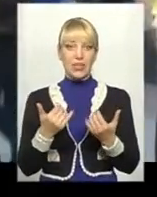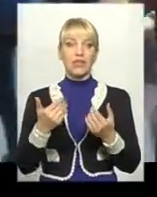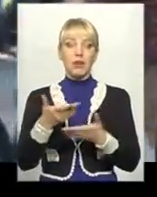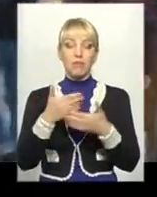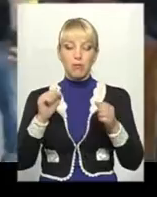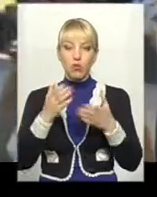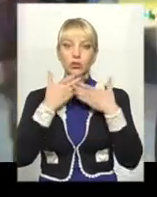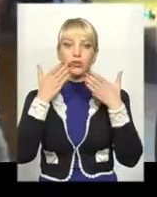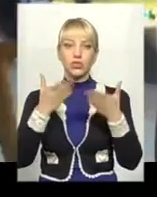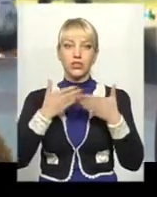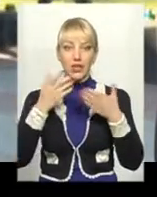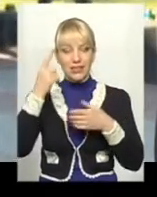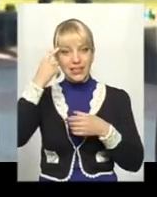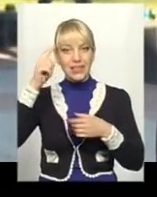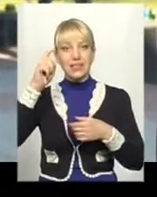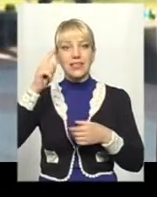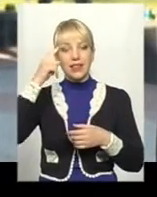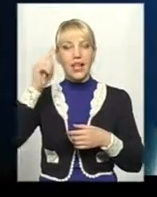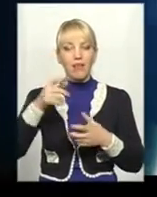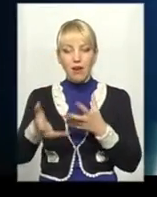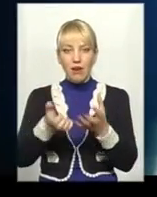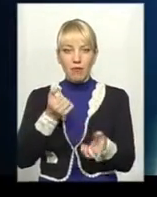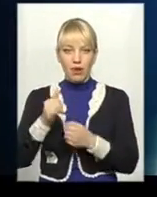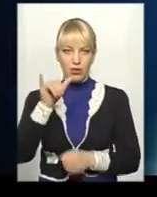Гельчевського ці знання. Це не перебільшення.